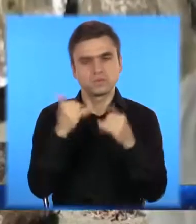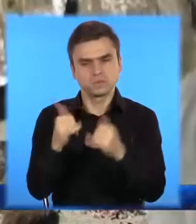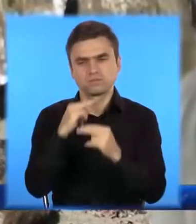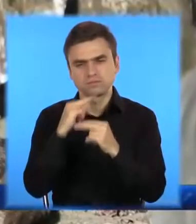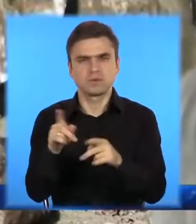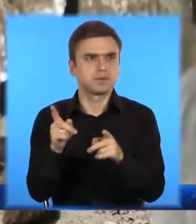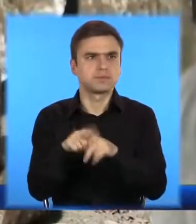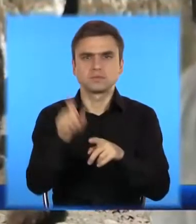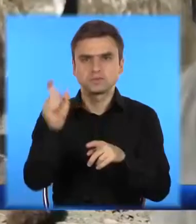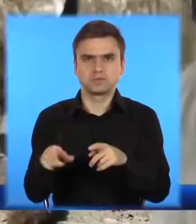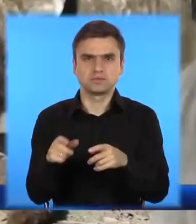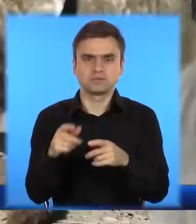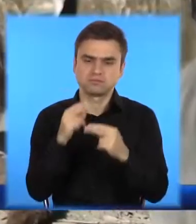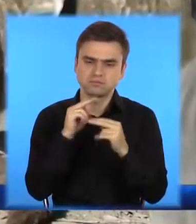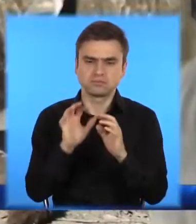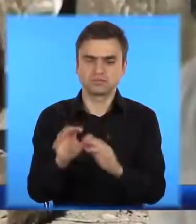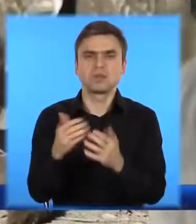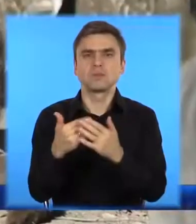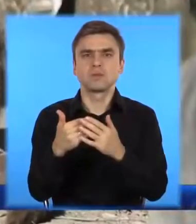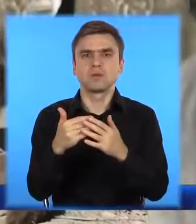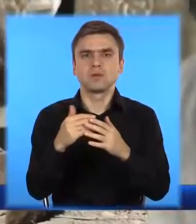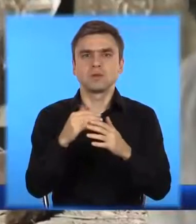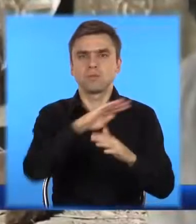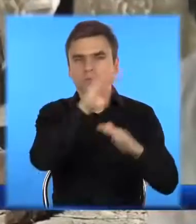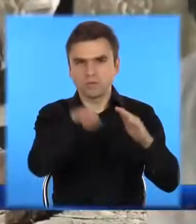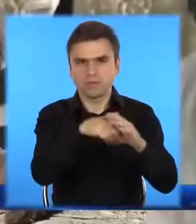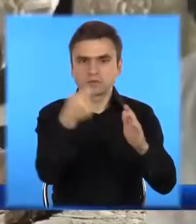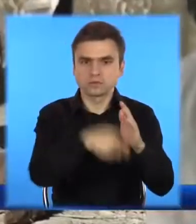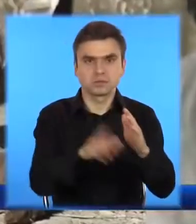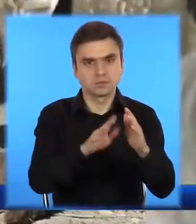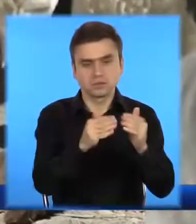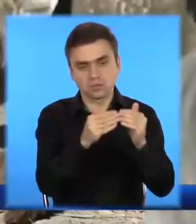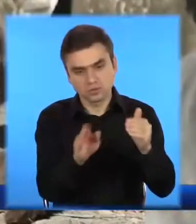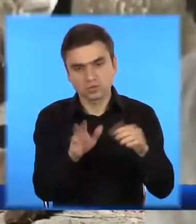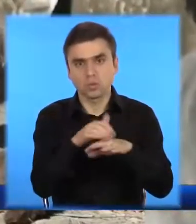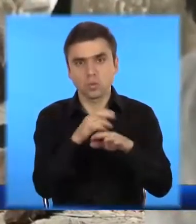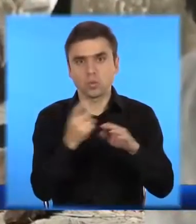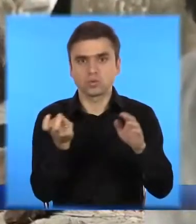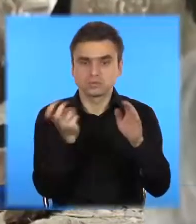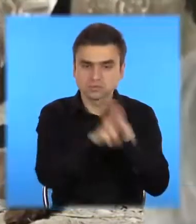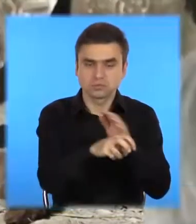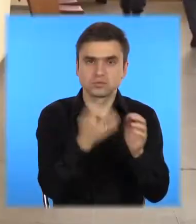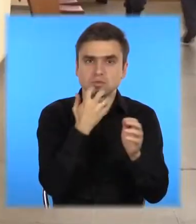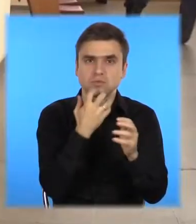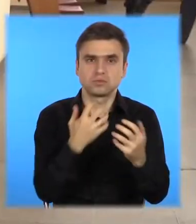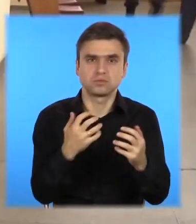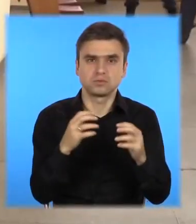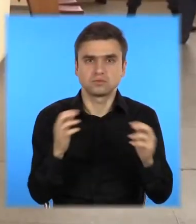вони мерзнуть. Та у міськраді запевнили, що це питання співчуваючі повинні вирішувати самостійно.